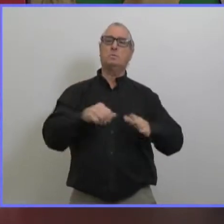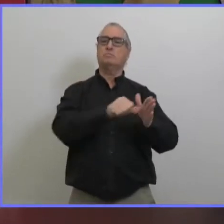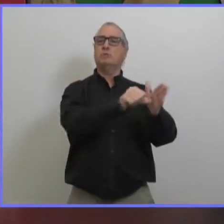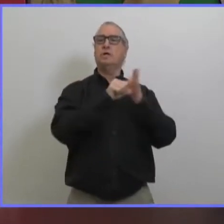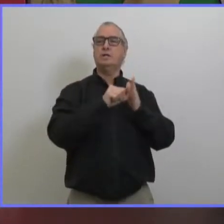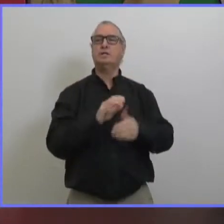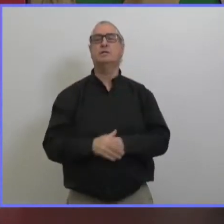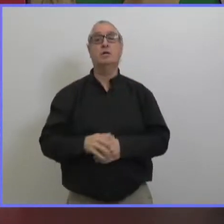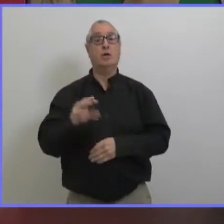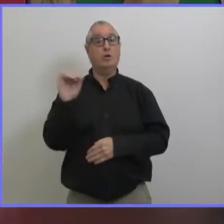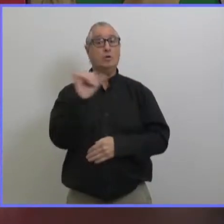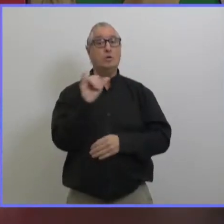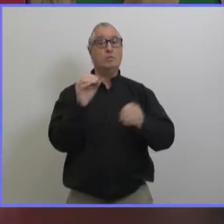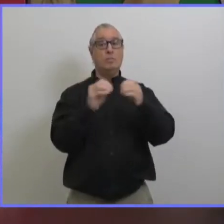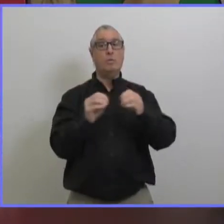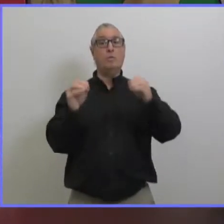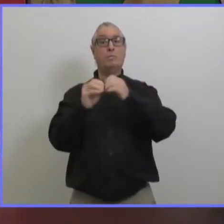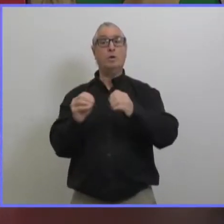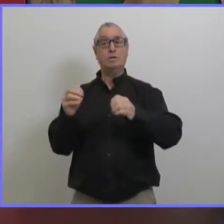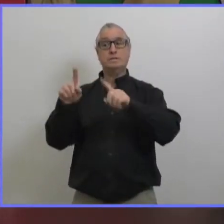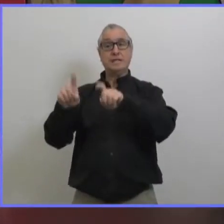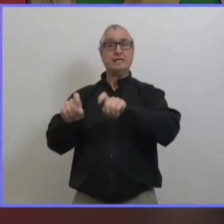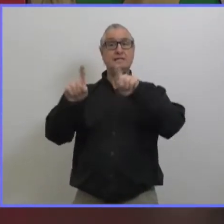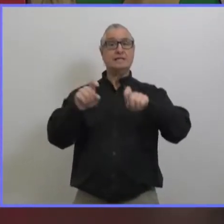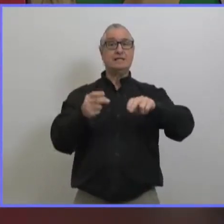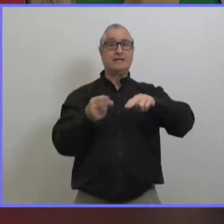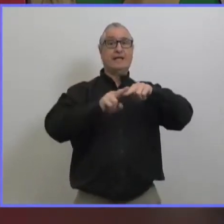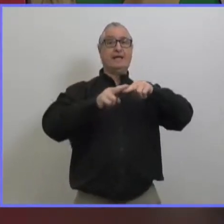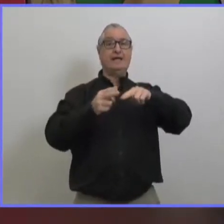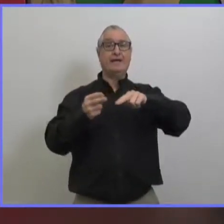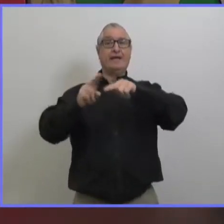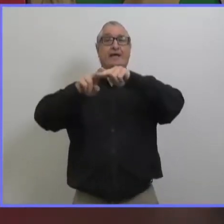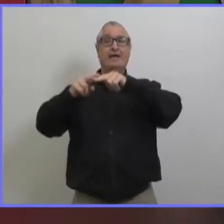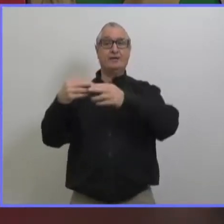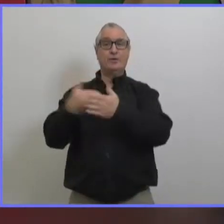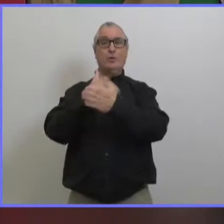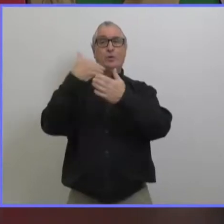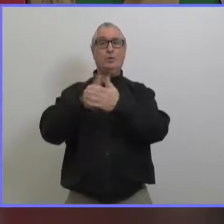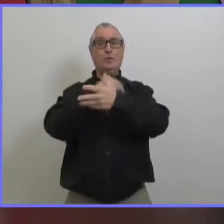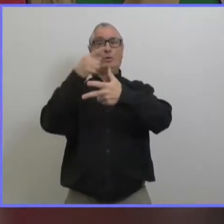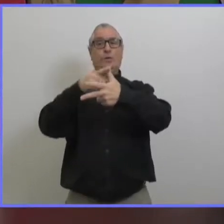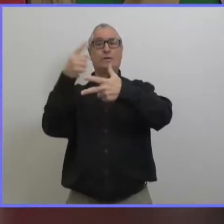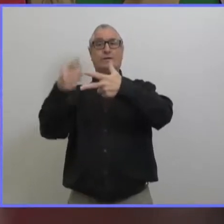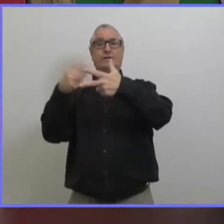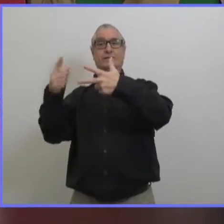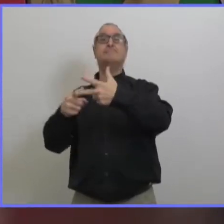augmenter notre capacité de dépister ces variants préoccupants